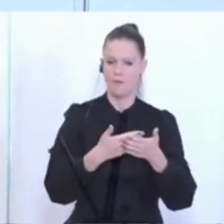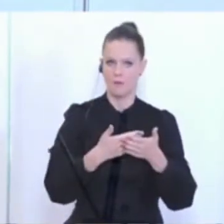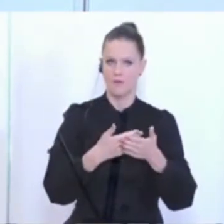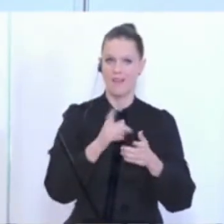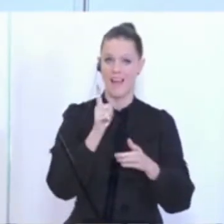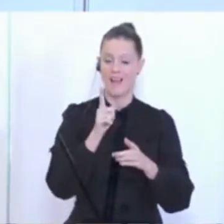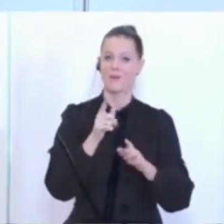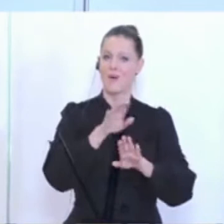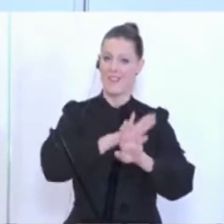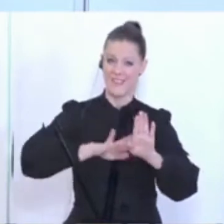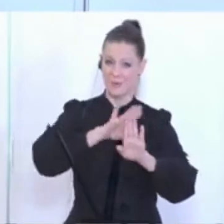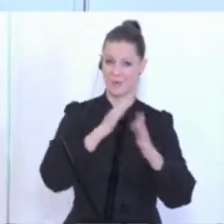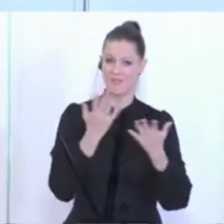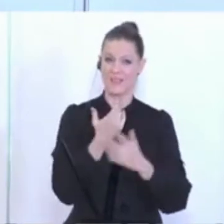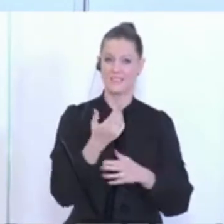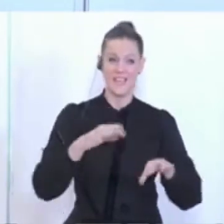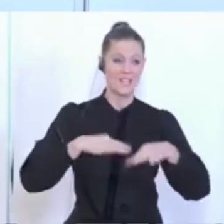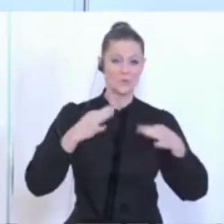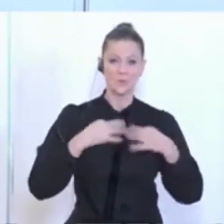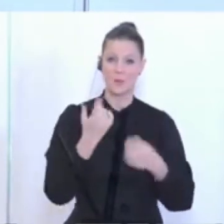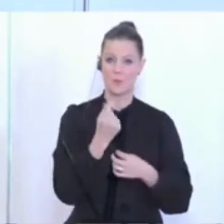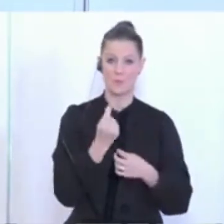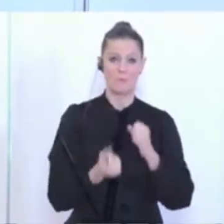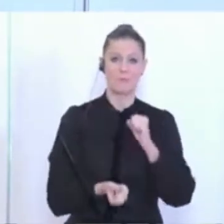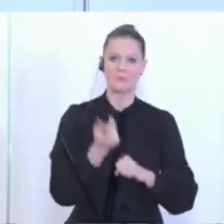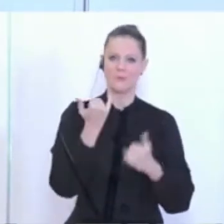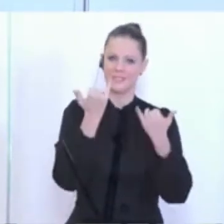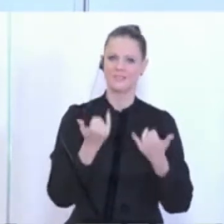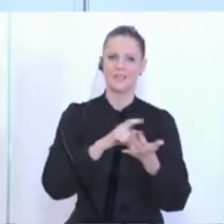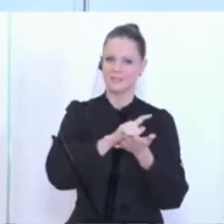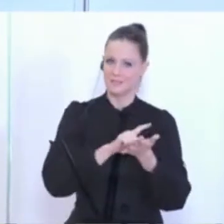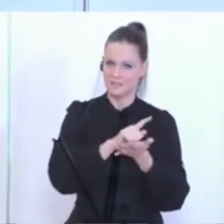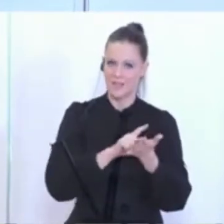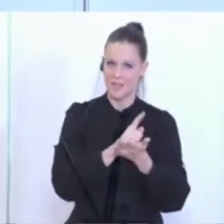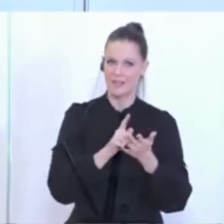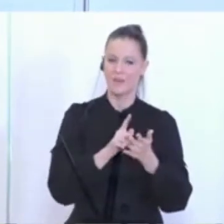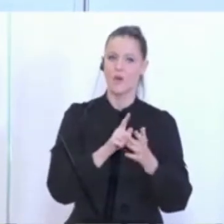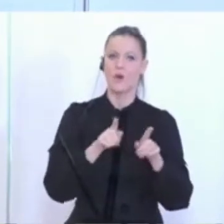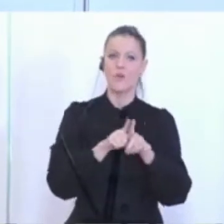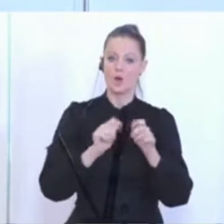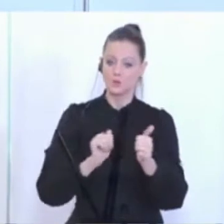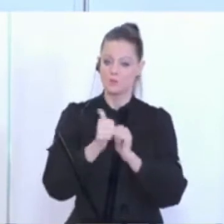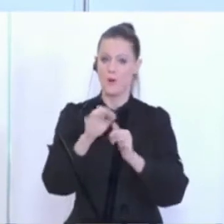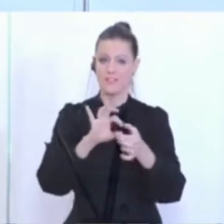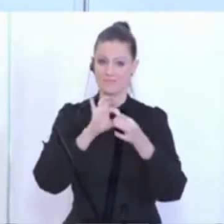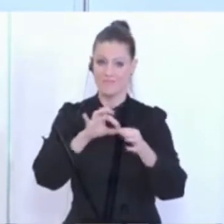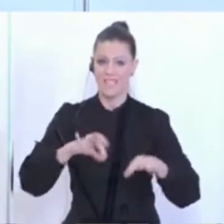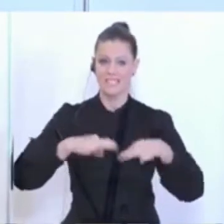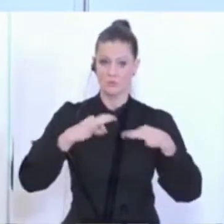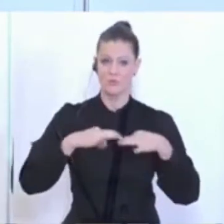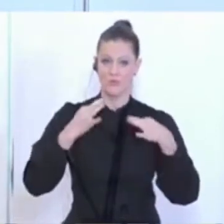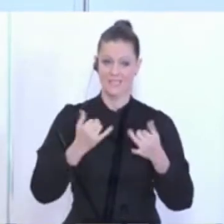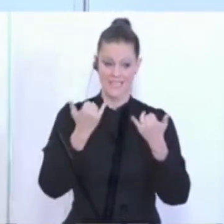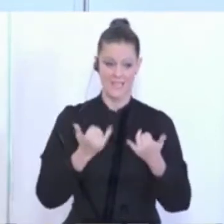Hintergrund, weil ja auch die Bedeutung von Gesundheit gerade in Zeiten und des Sports für die Gesundheit in diesen